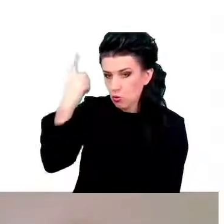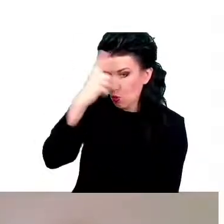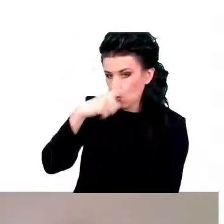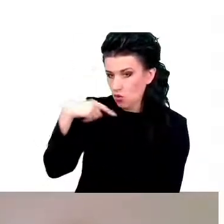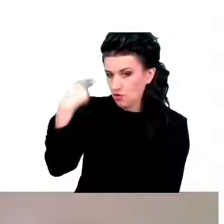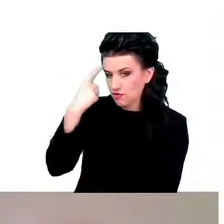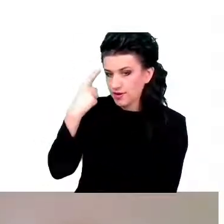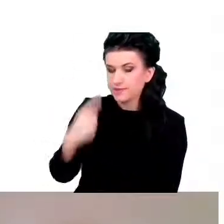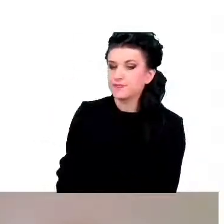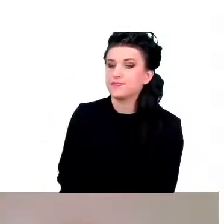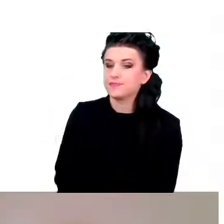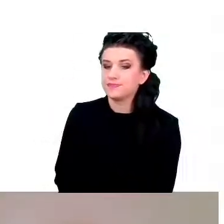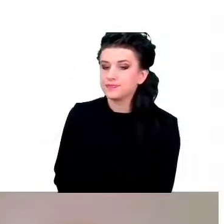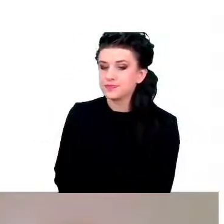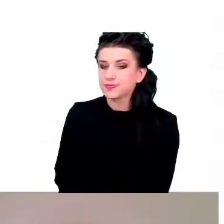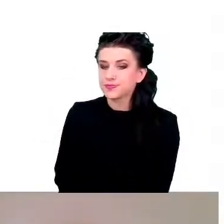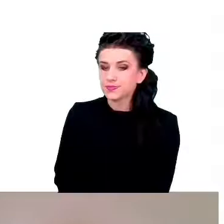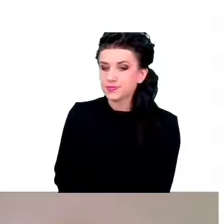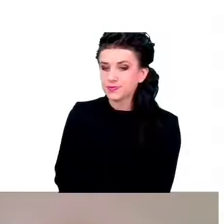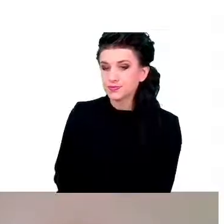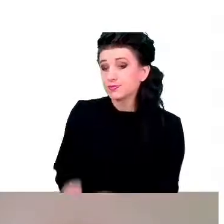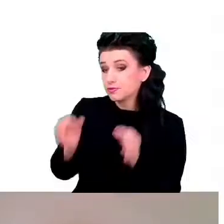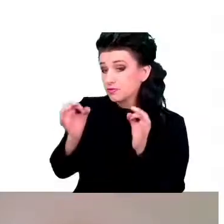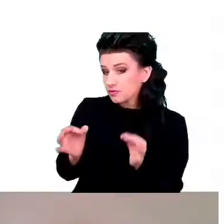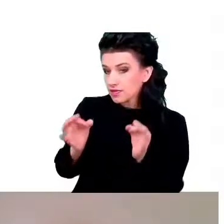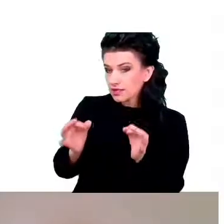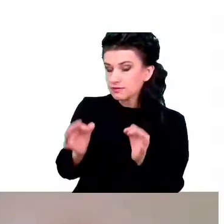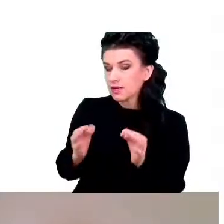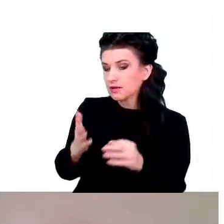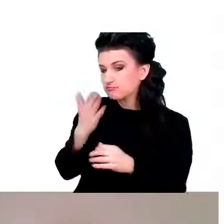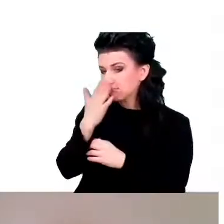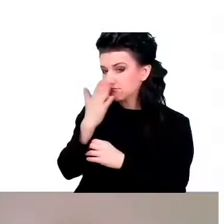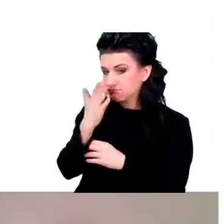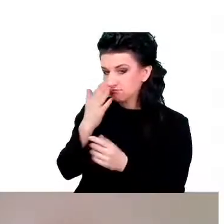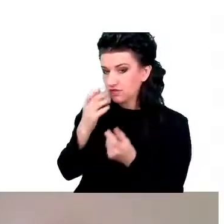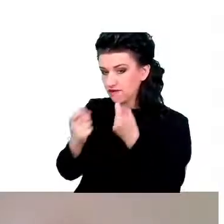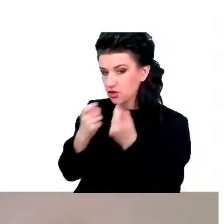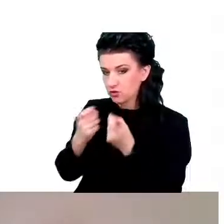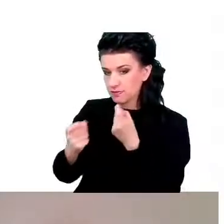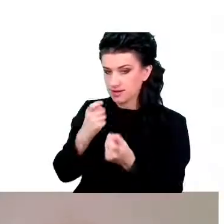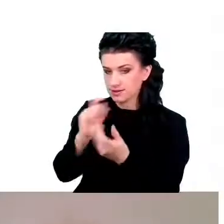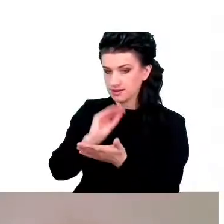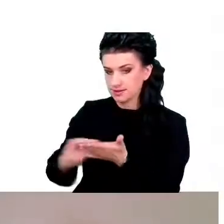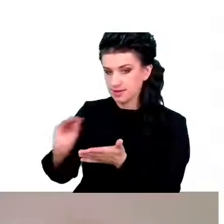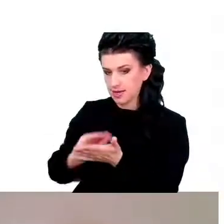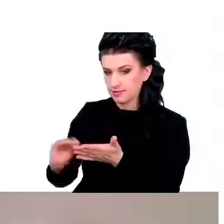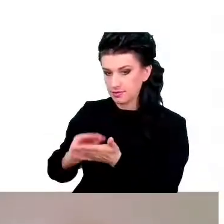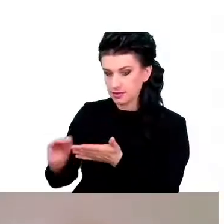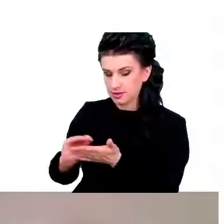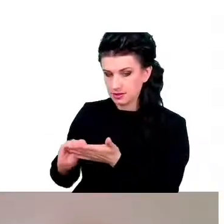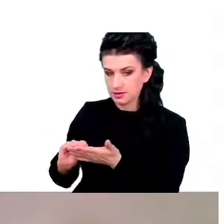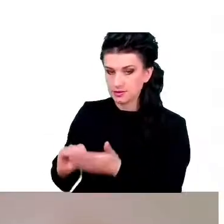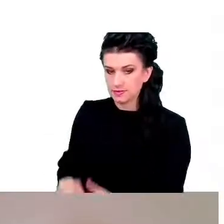co, w jaki sposób kodowane są te informacje? One kodowane są w ten sposób, że